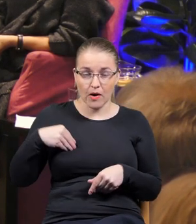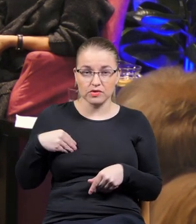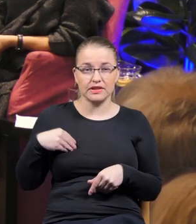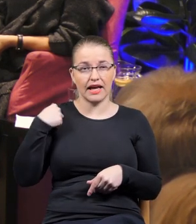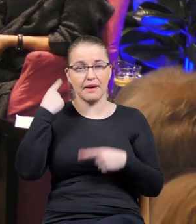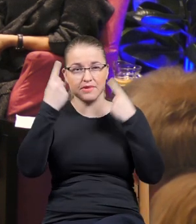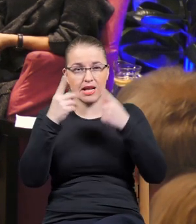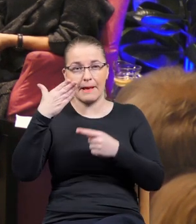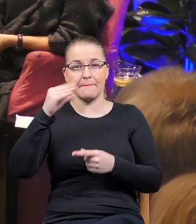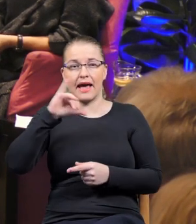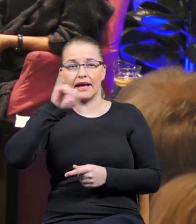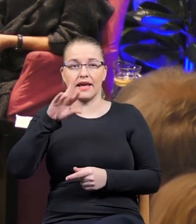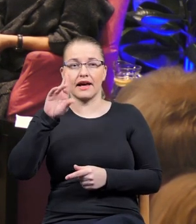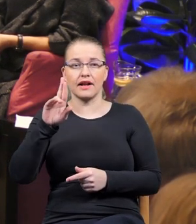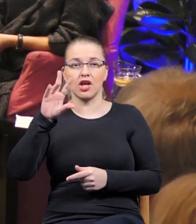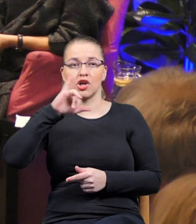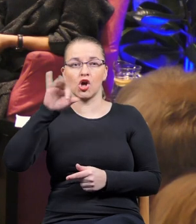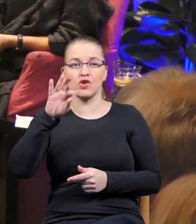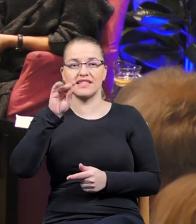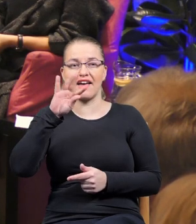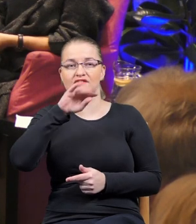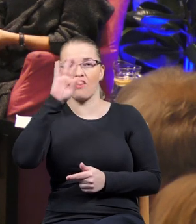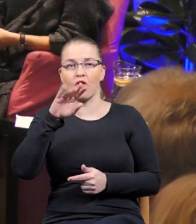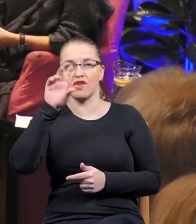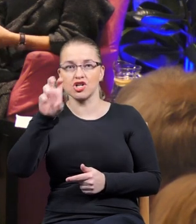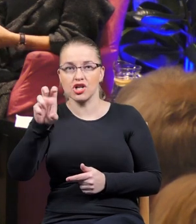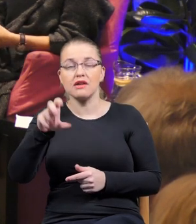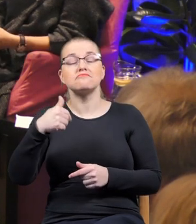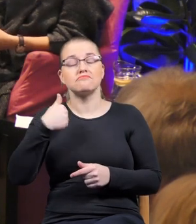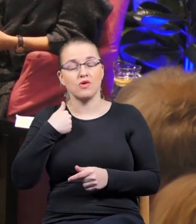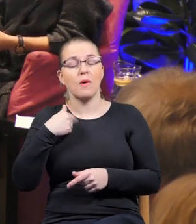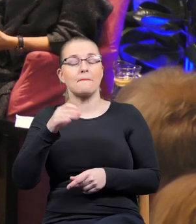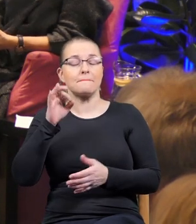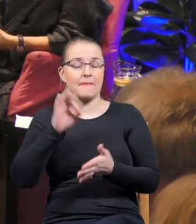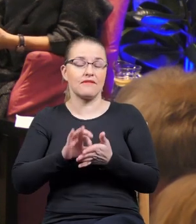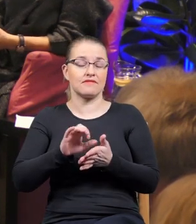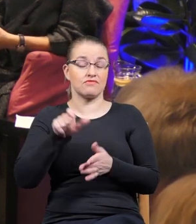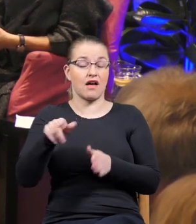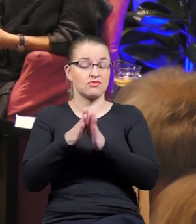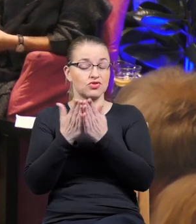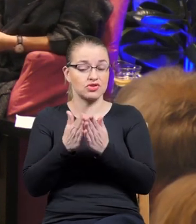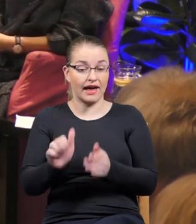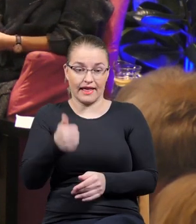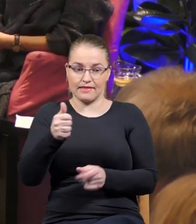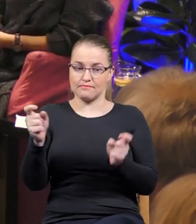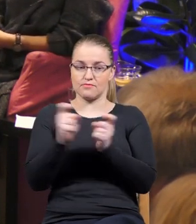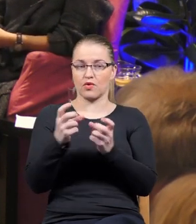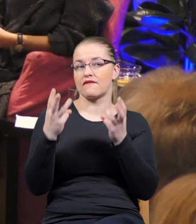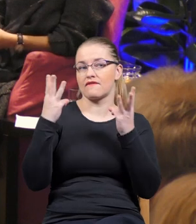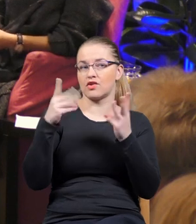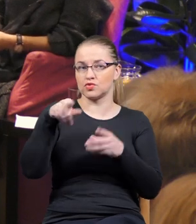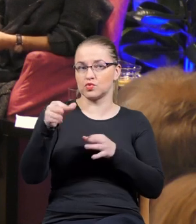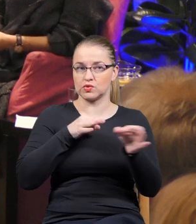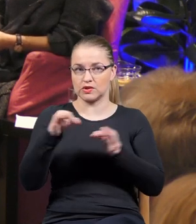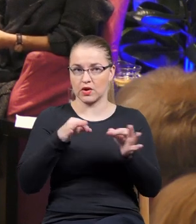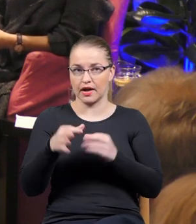Mejr Ezofowicz był, ta powieść była jednym z punktów odniesienia tej historii.